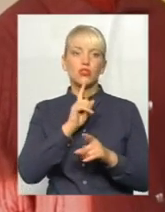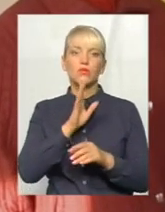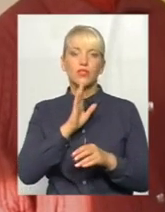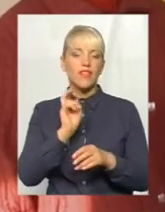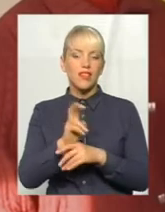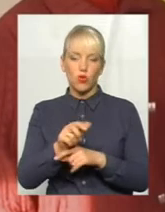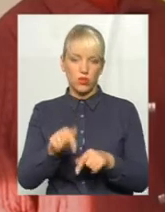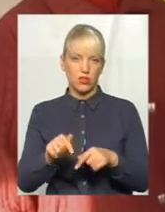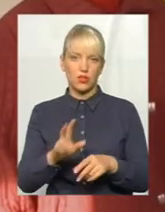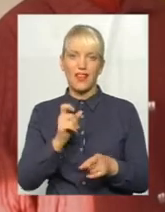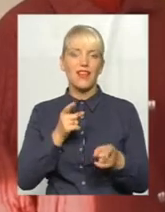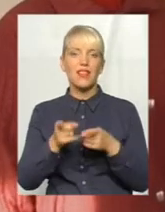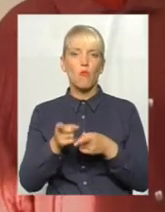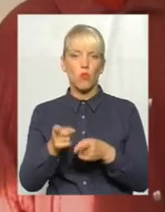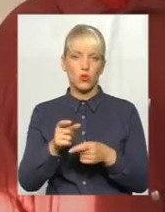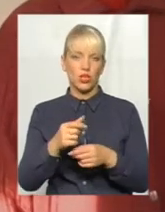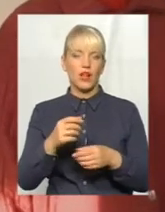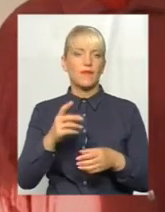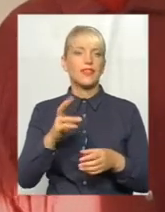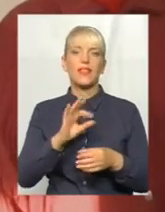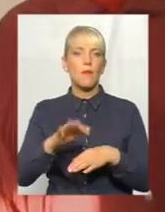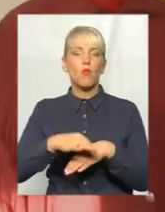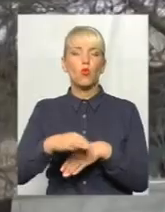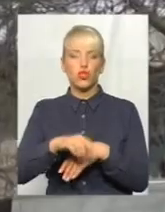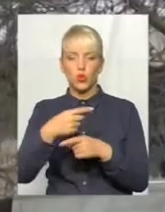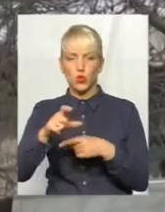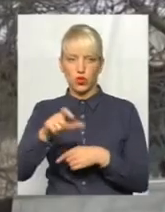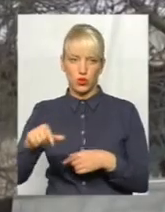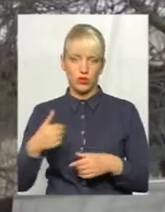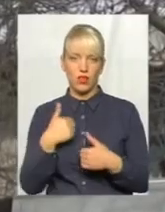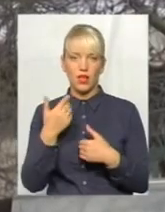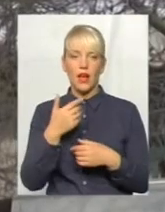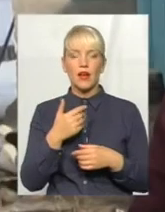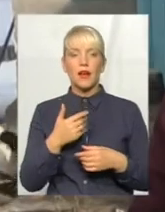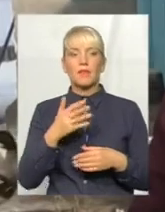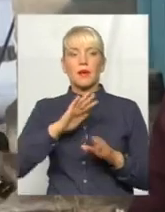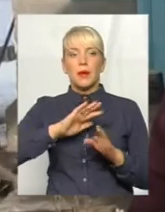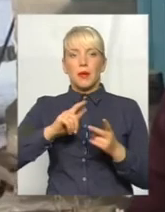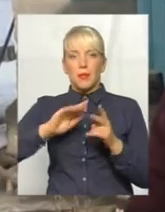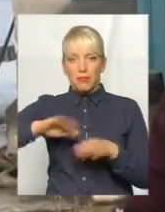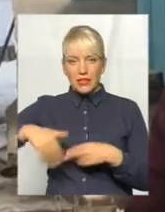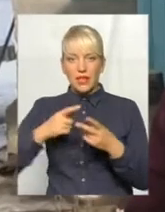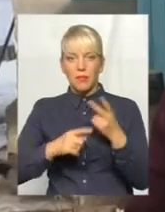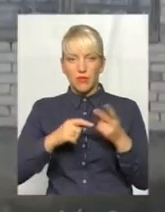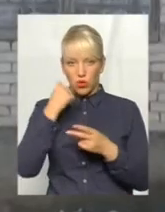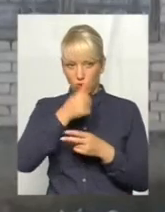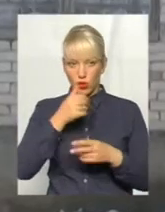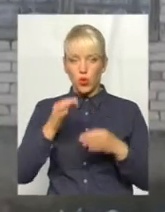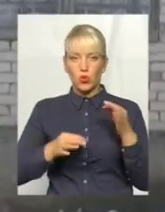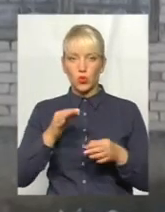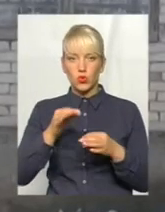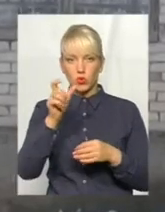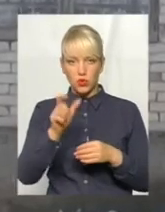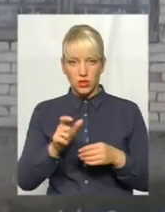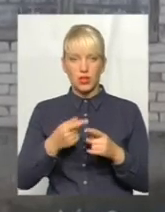ходила і не мучила і не катувала людей і не судила до смерти. Майже через півтора року після смерті чоловіка у судді таки прокинулась совість.